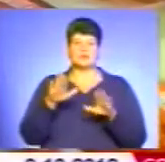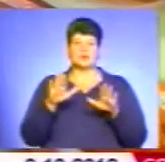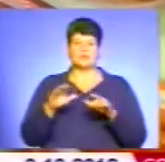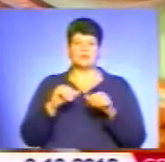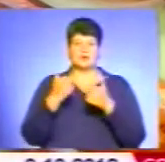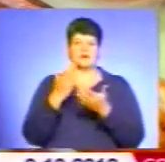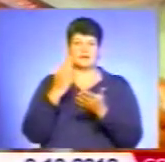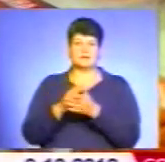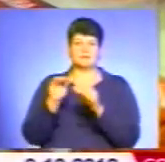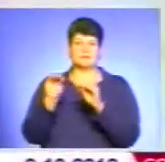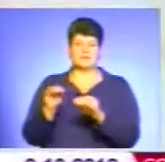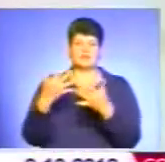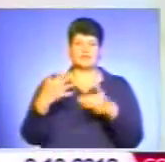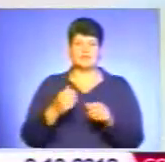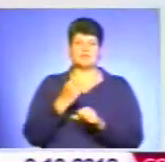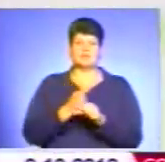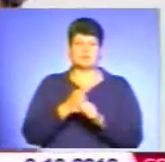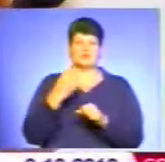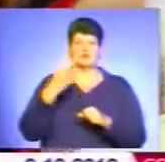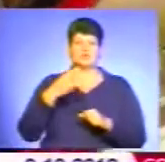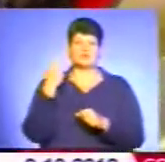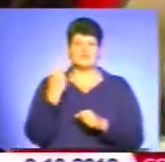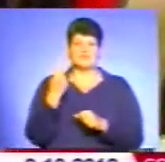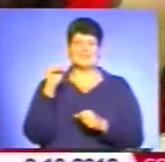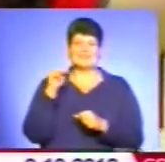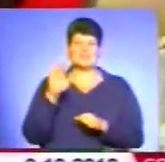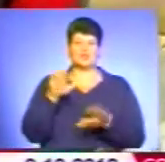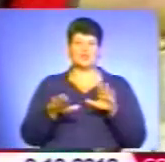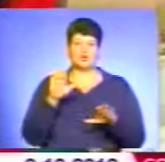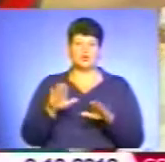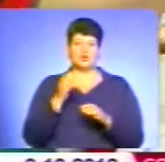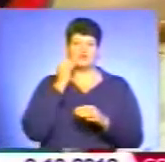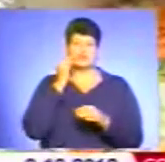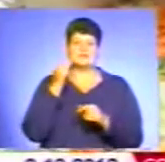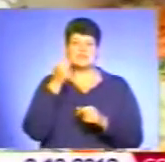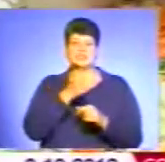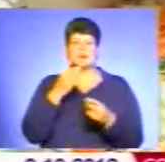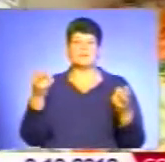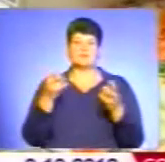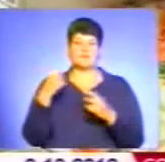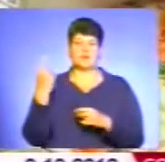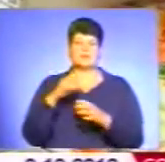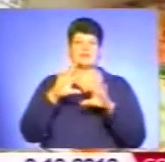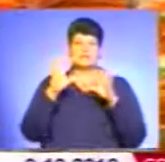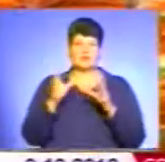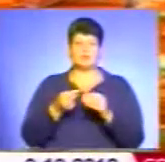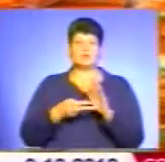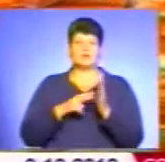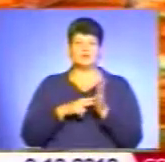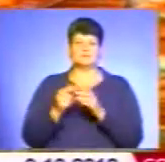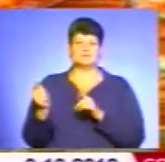уже виробили 42 тисячі тонн цукру, а це річна потреба області. Загалом планують заготовити